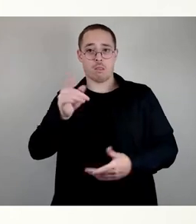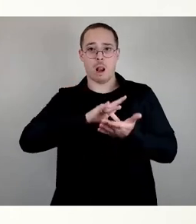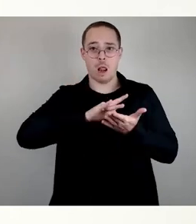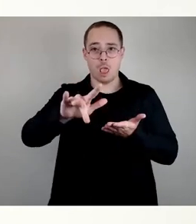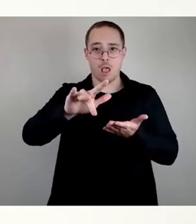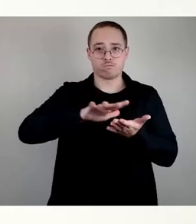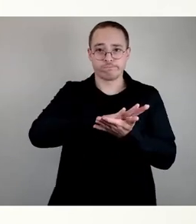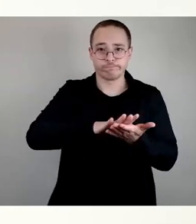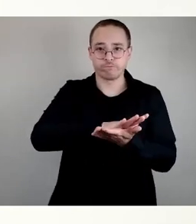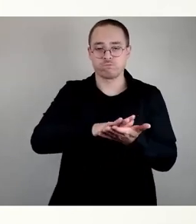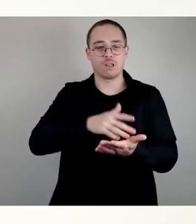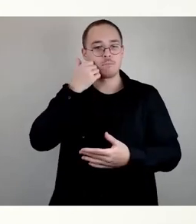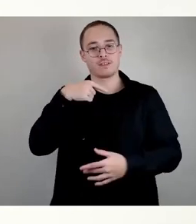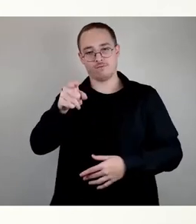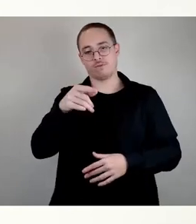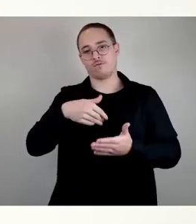die Unterbringung aktivieren zu können.